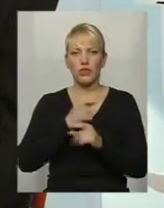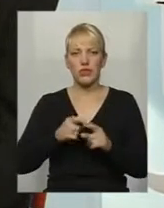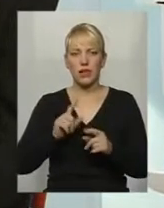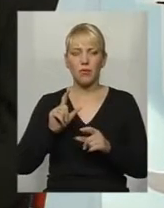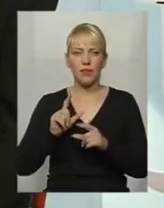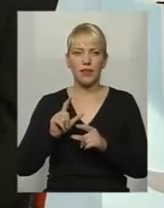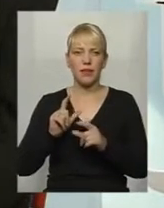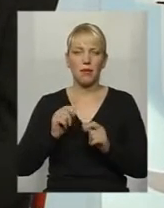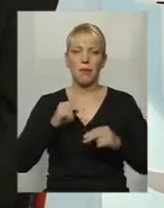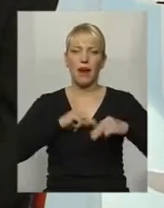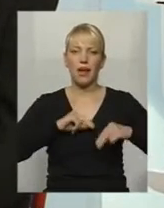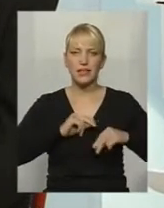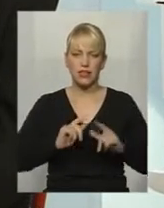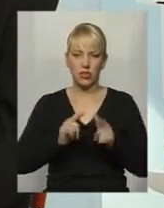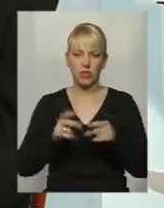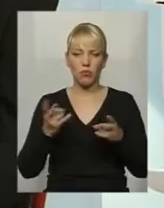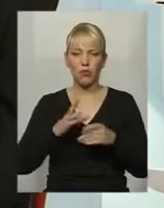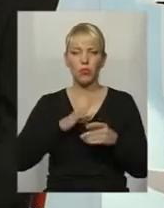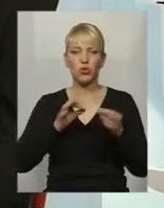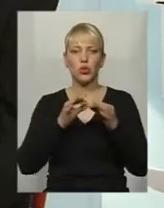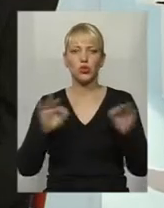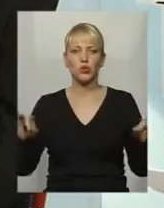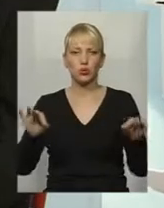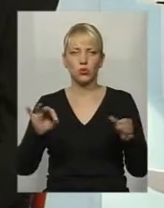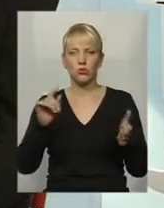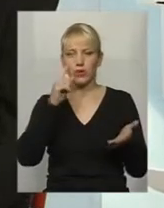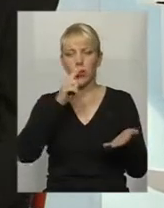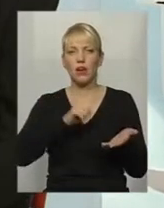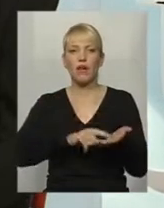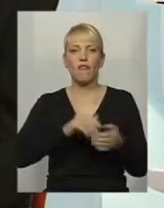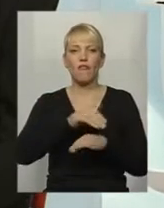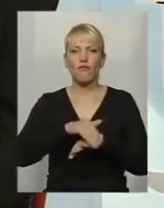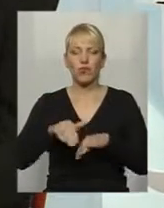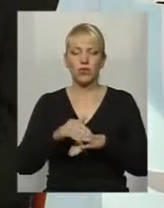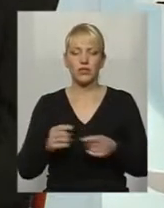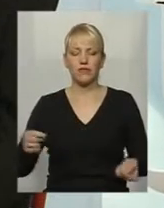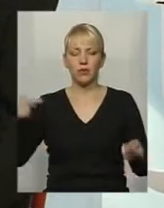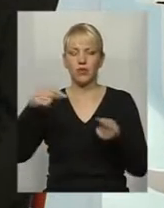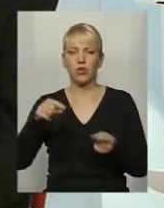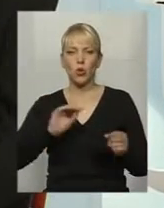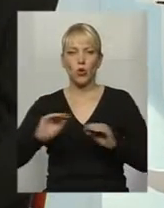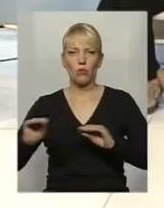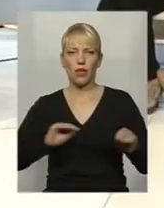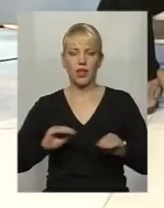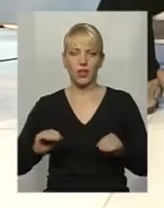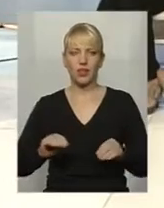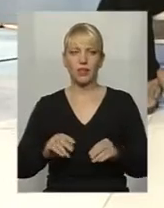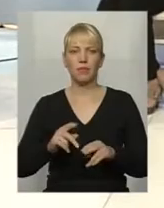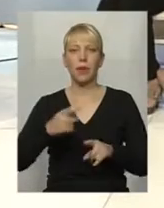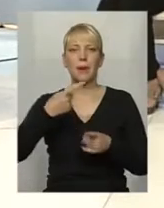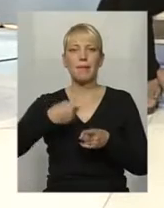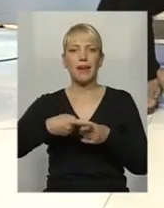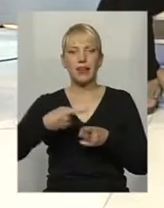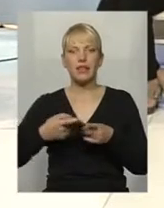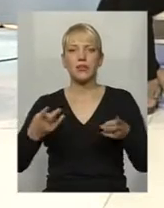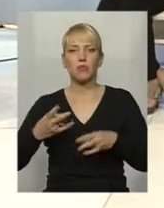бути доступні вулиці, відповідно обладнані, перехрестя